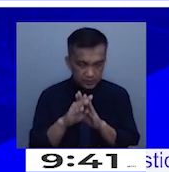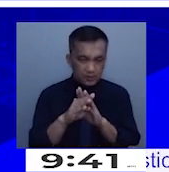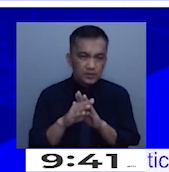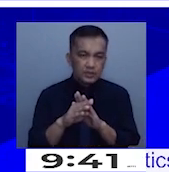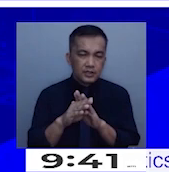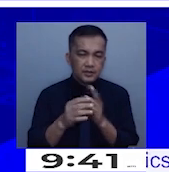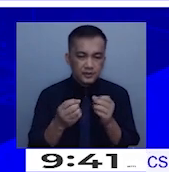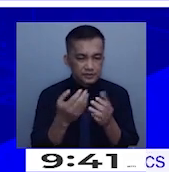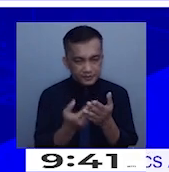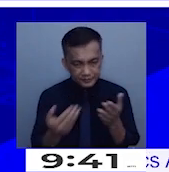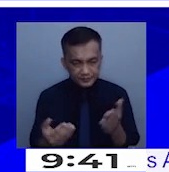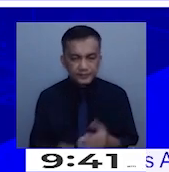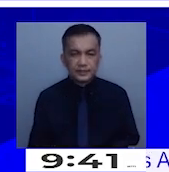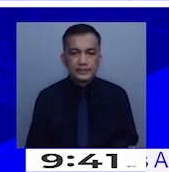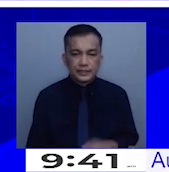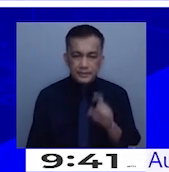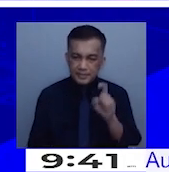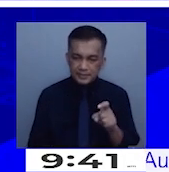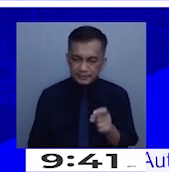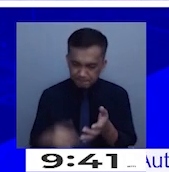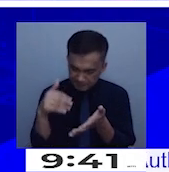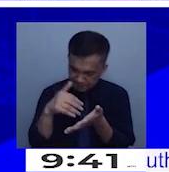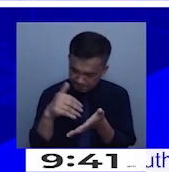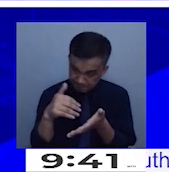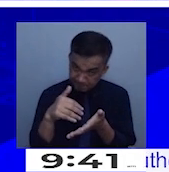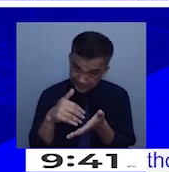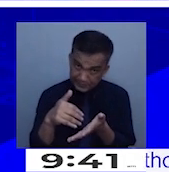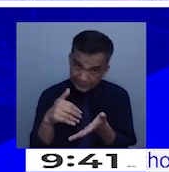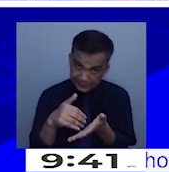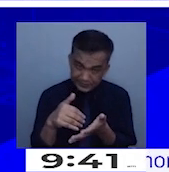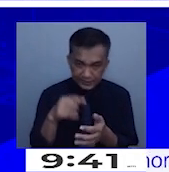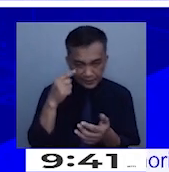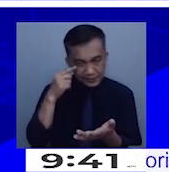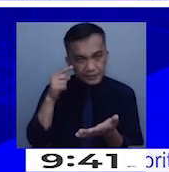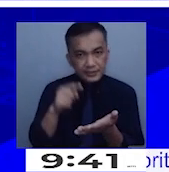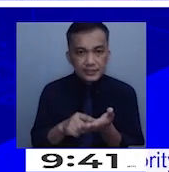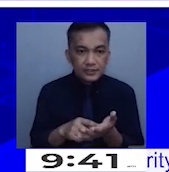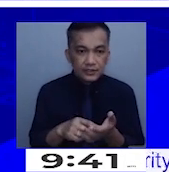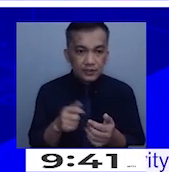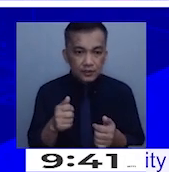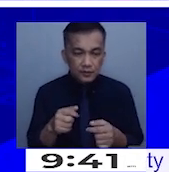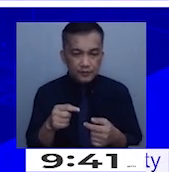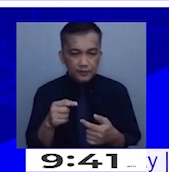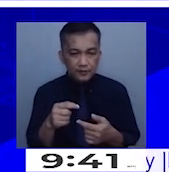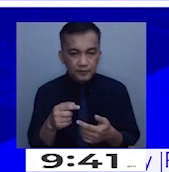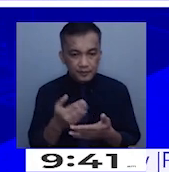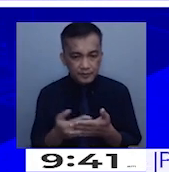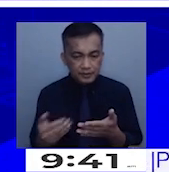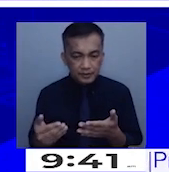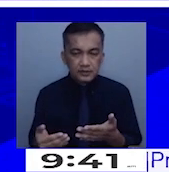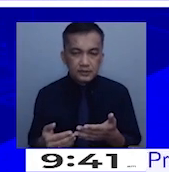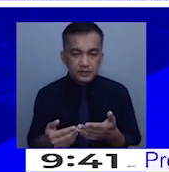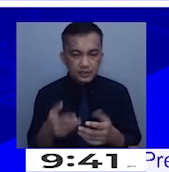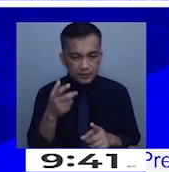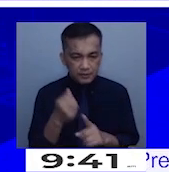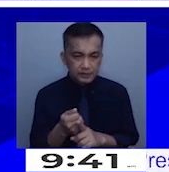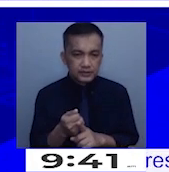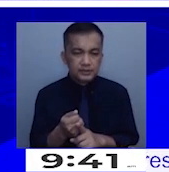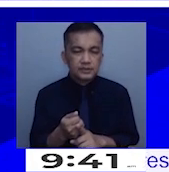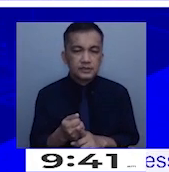mga commodities. So, kailangan talagang aralin ito ng mabuti. Tingnan kung ano yung mga factors that are affecting